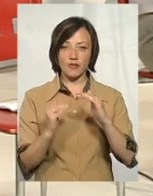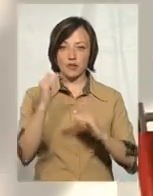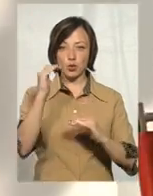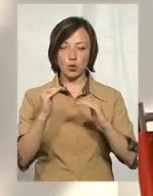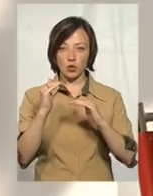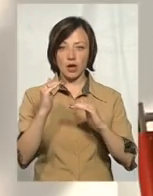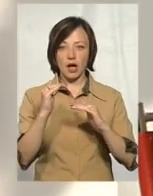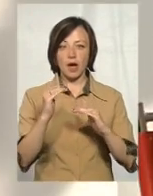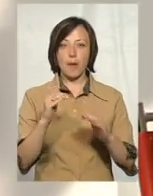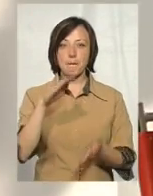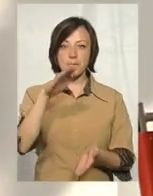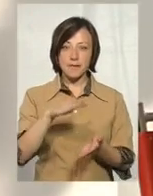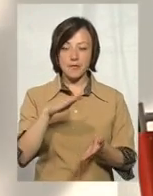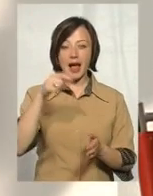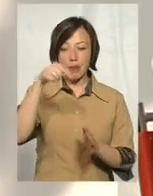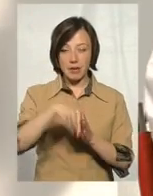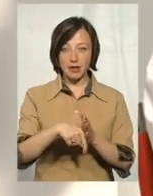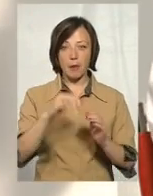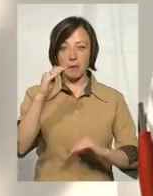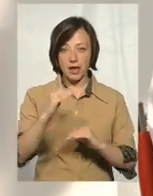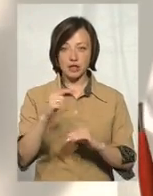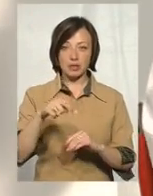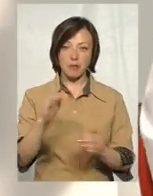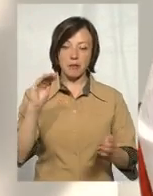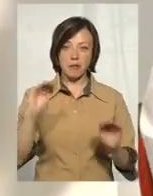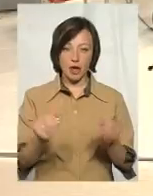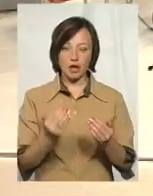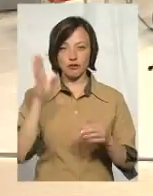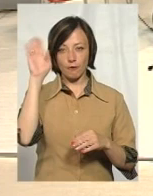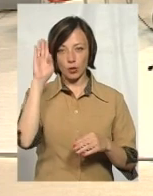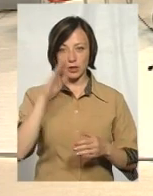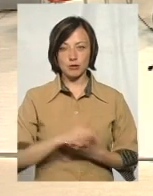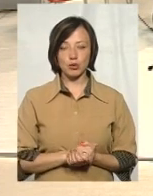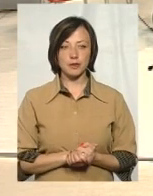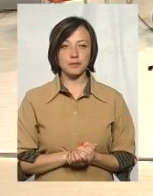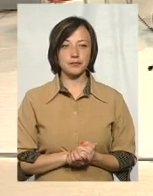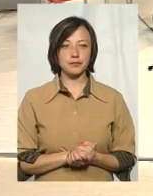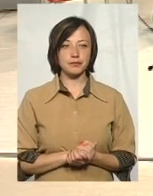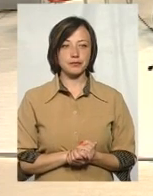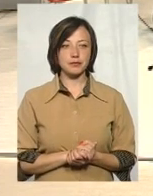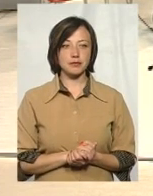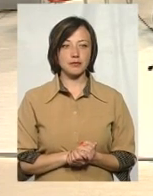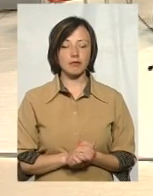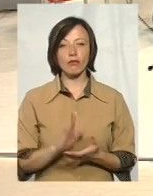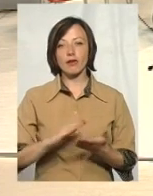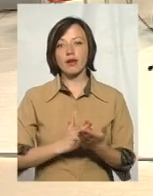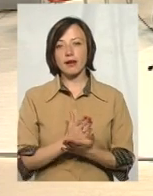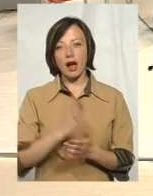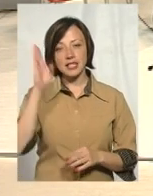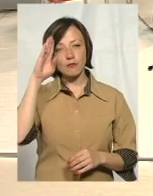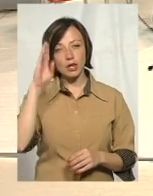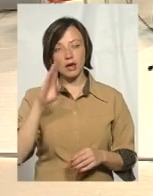залежності від того, чим менша криниця, глибина криниці, тим менше там буде, безумовно, заповнена вода. Якість води